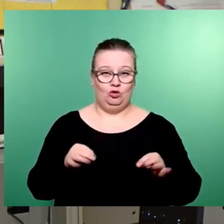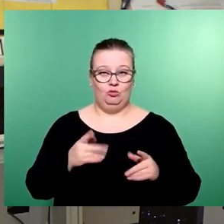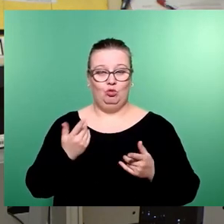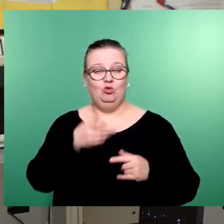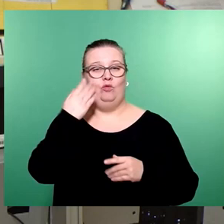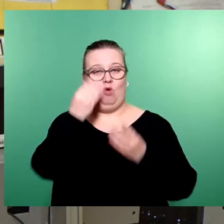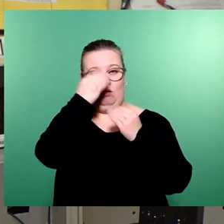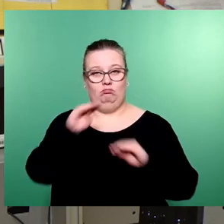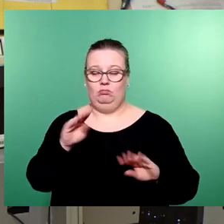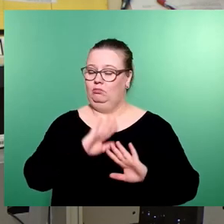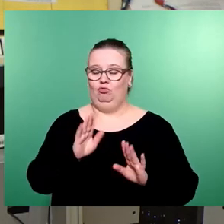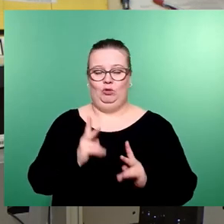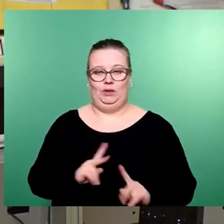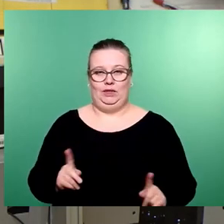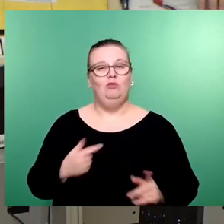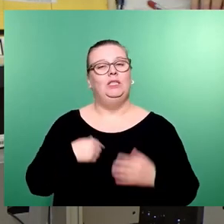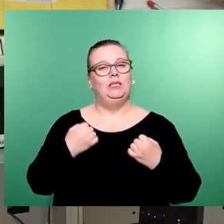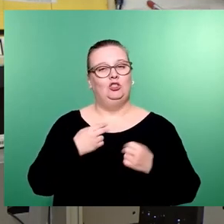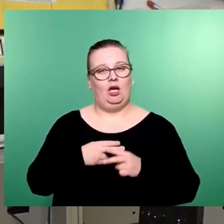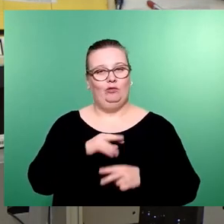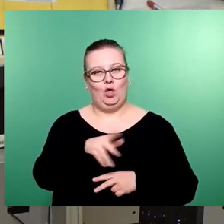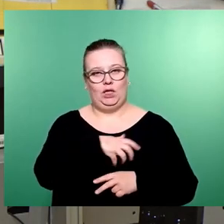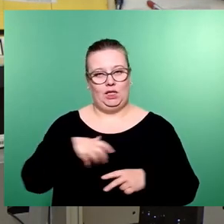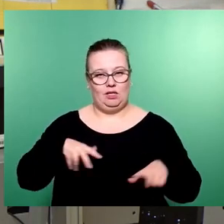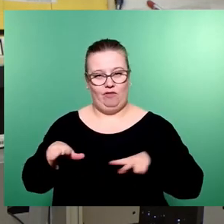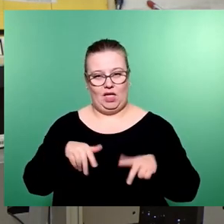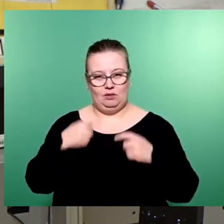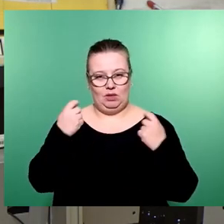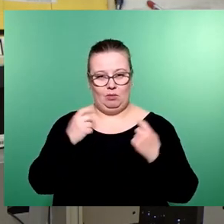wurde in der Zeitung. Wir schaffen Sicherheit für die Dresdner Verkehrsbetriebe.